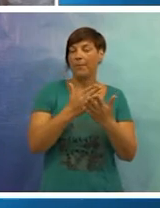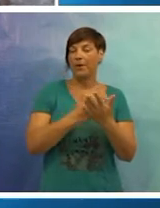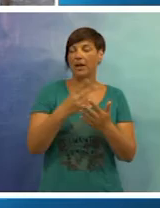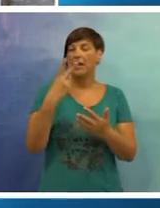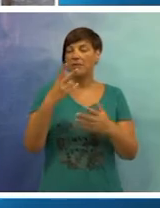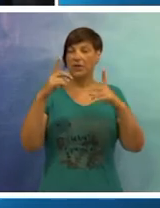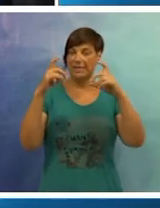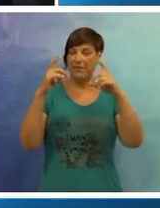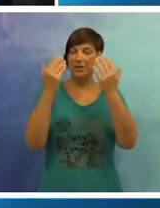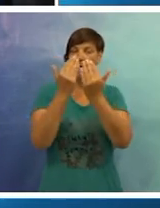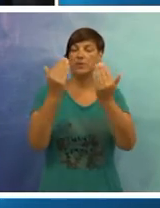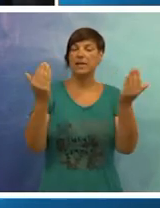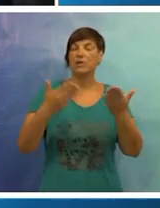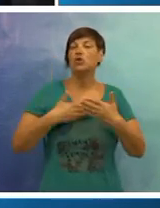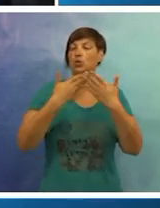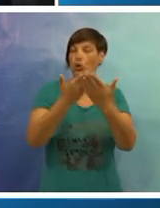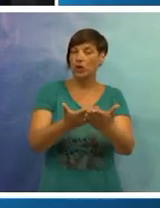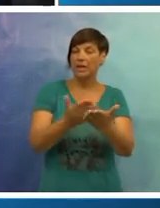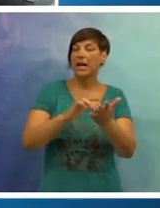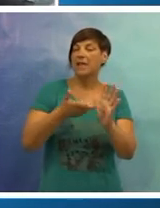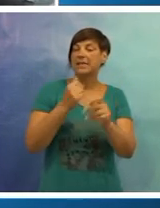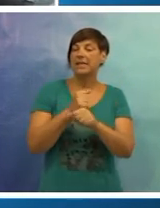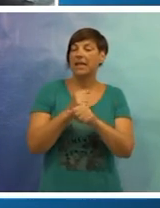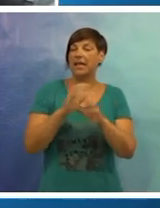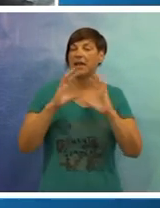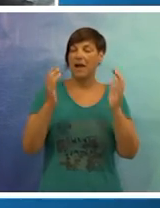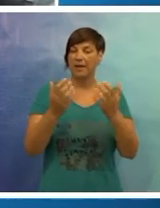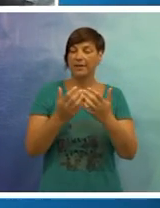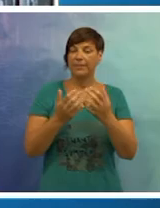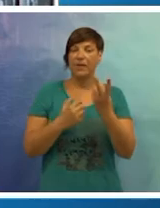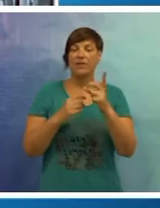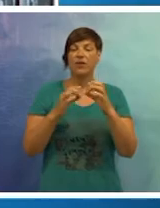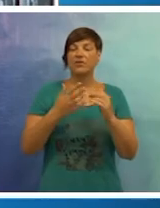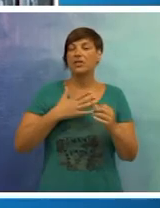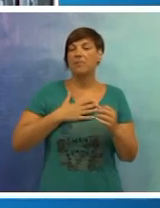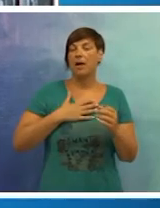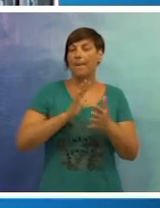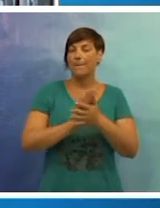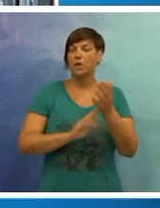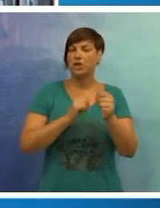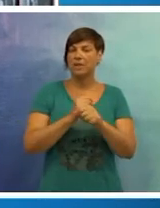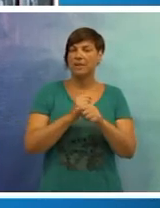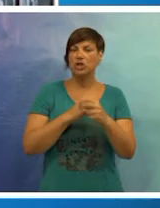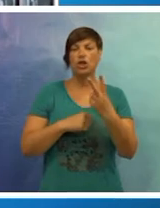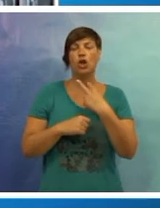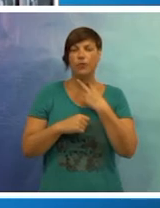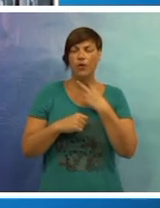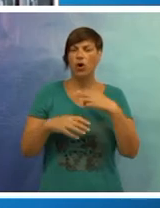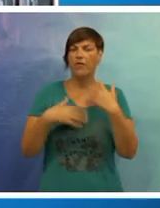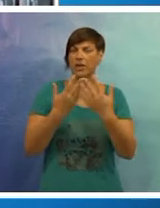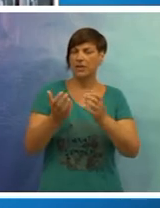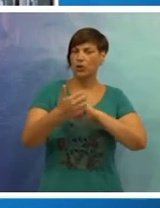nizu programa. Dvojica fotografa muzeju su donirali kompletan svoj ratni opus. Vukićević i ja smo prošli sva ratišta od